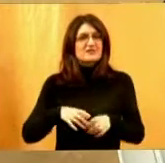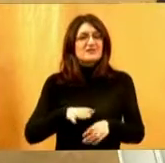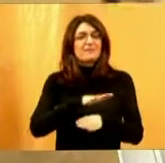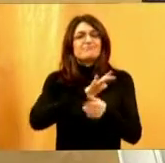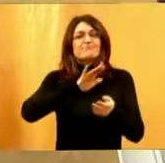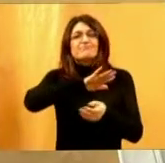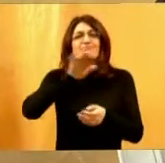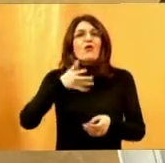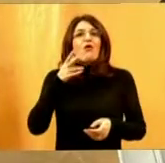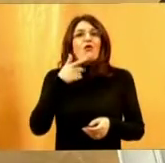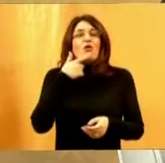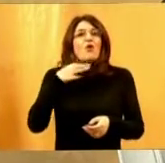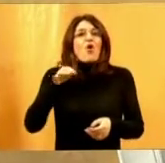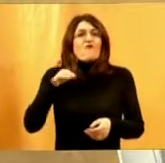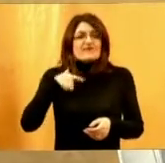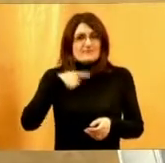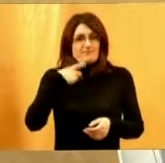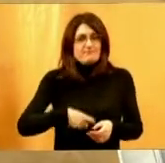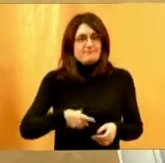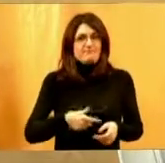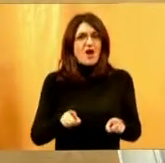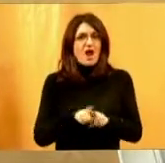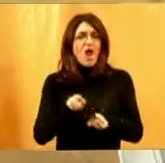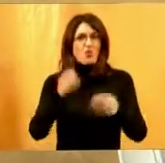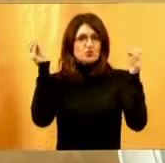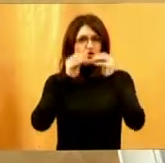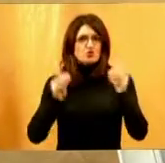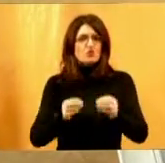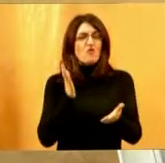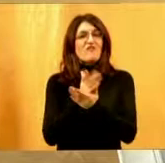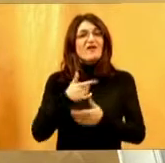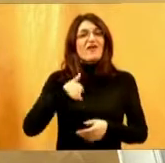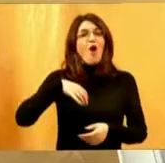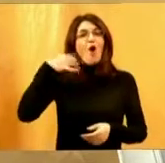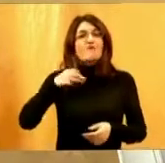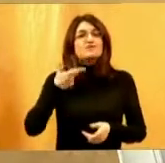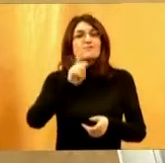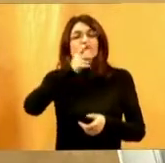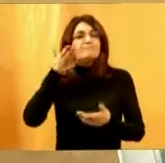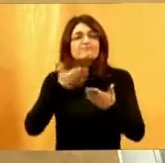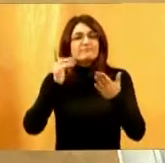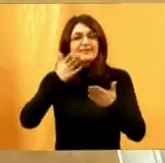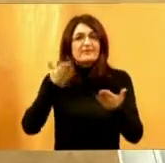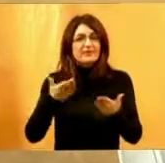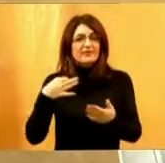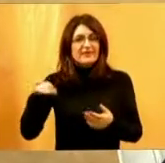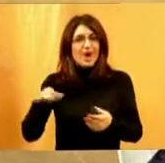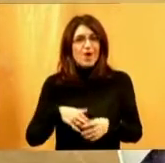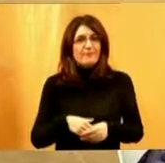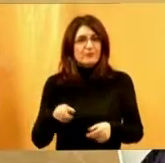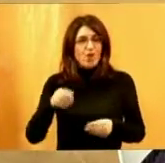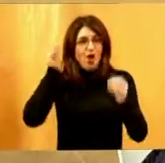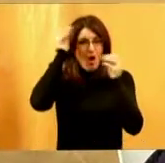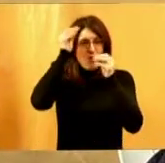kojima mi ovisimo kao u sustavu. Mi uvijek ovisimo o nekome, jel da? Pa naravno, u